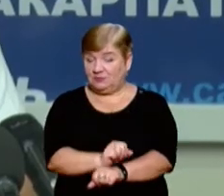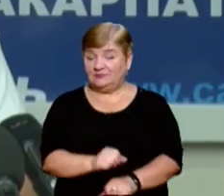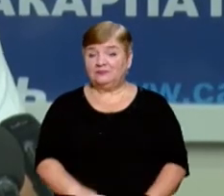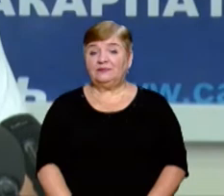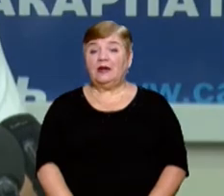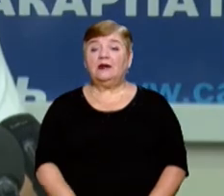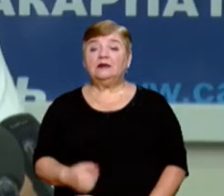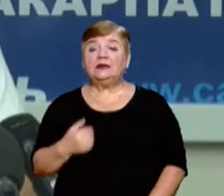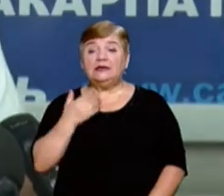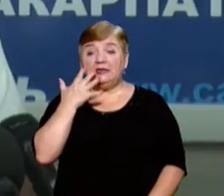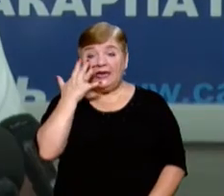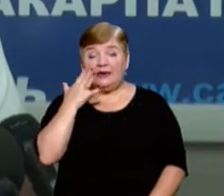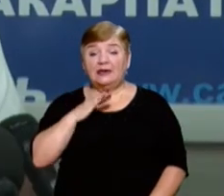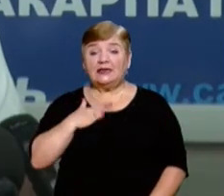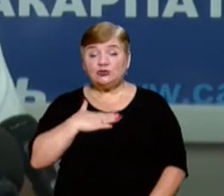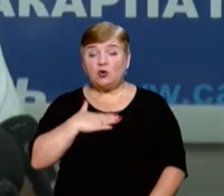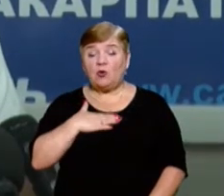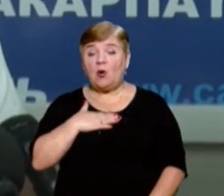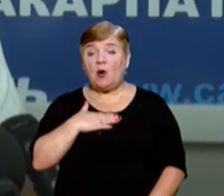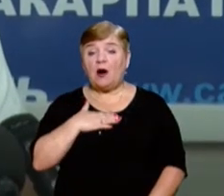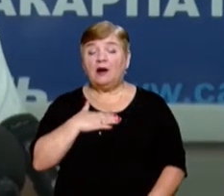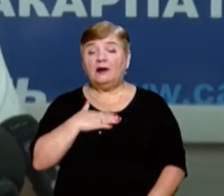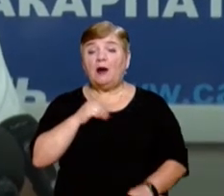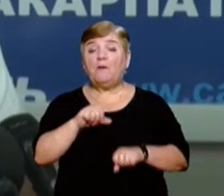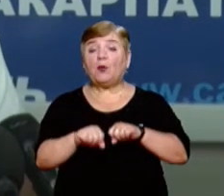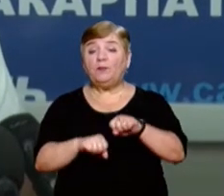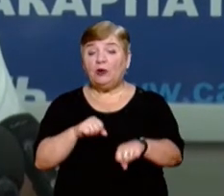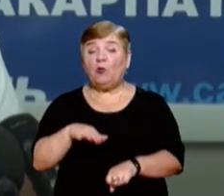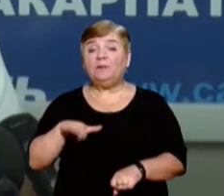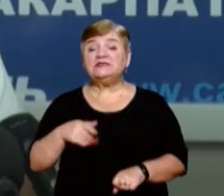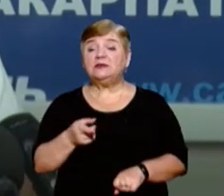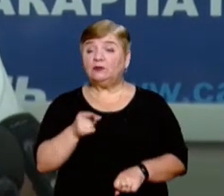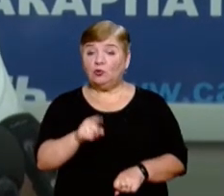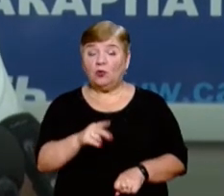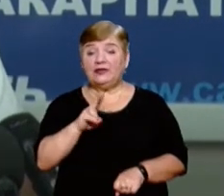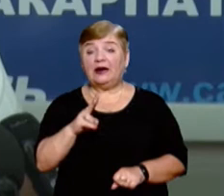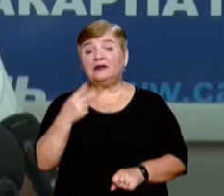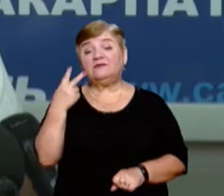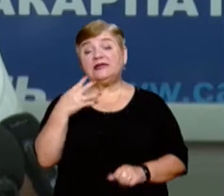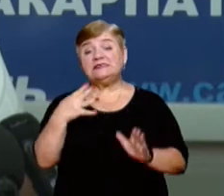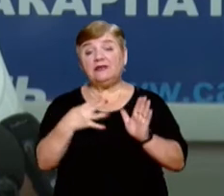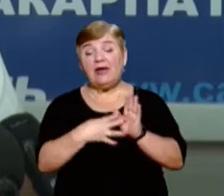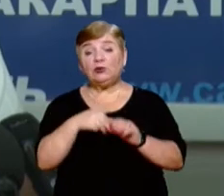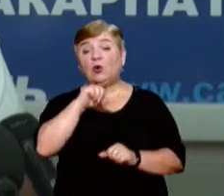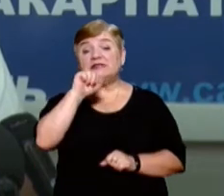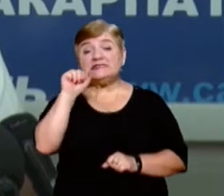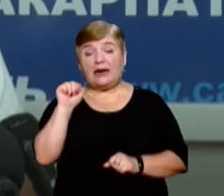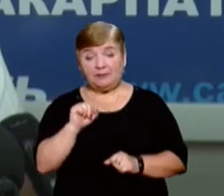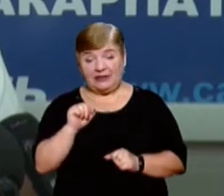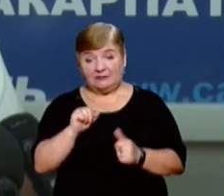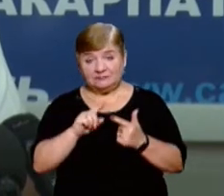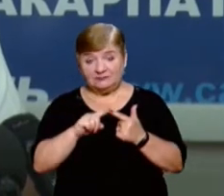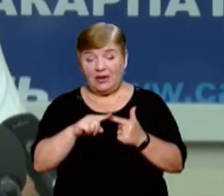Ідея нашого велопробігу виникла після того, як ми узнали, що 29 серпня, вдруге,